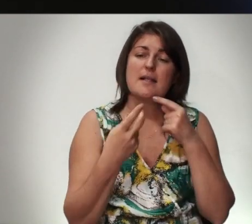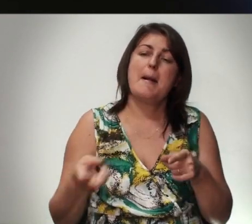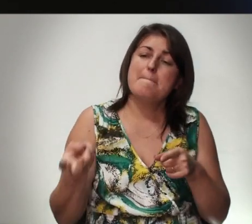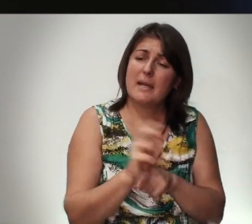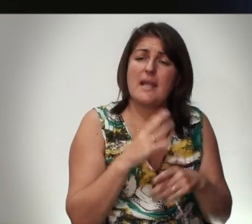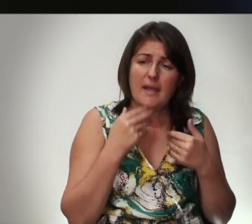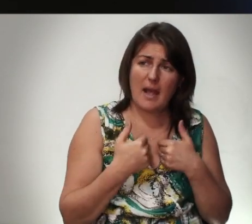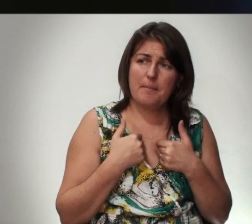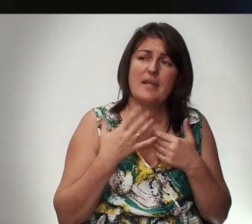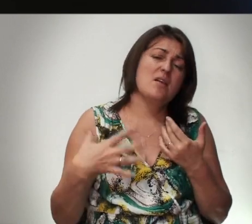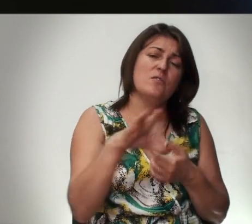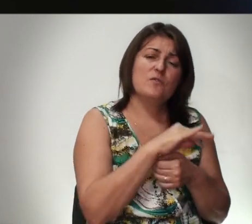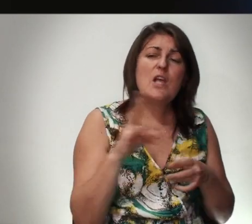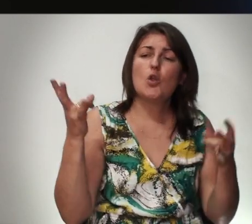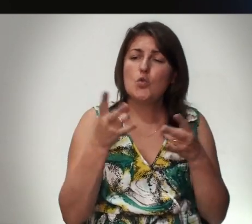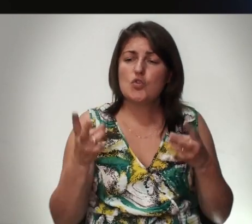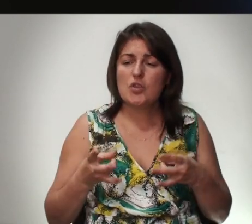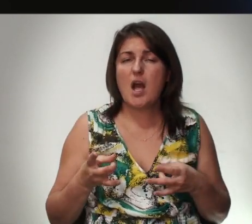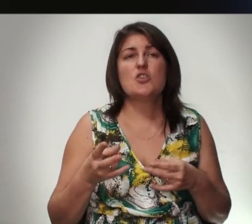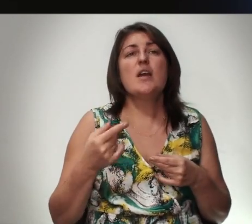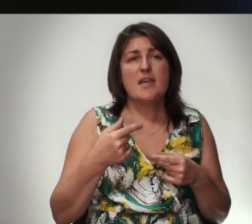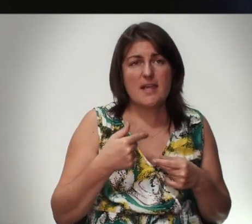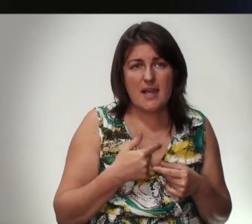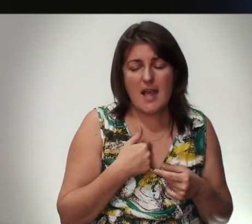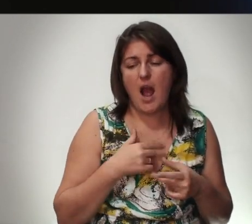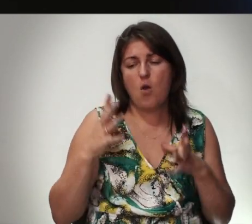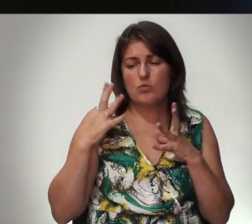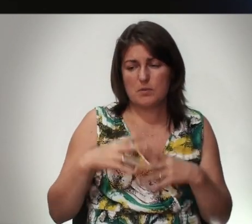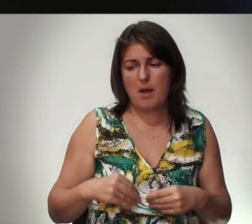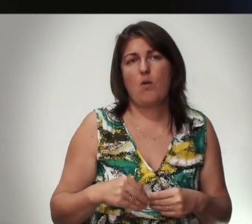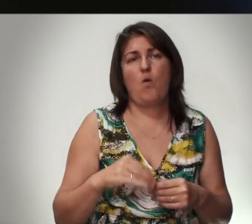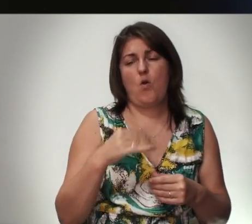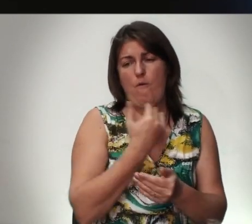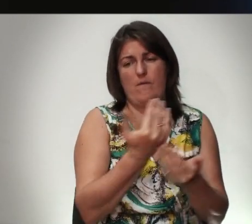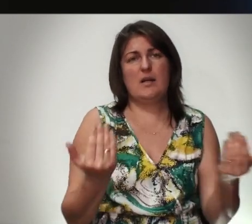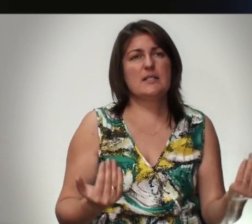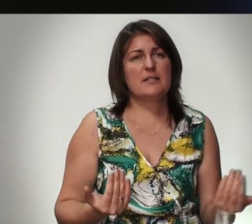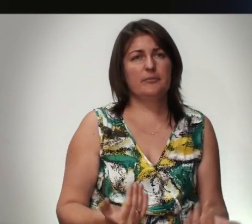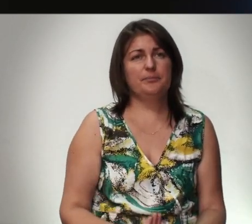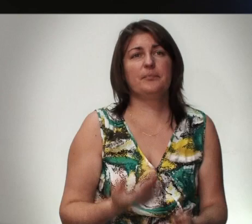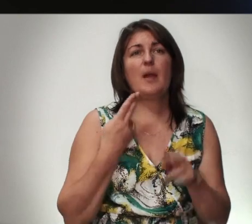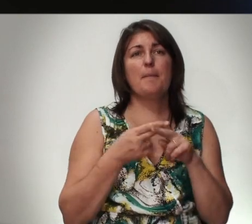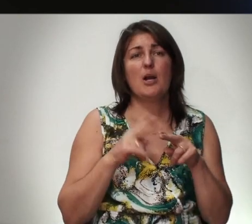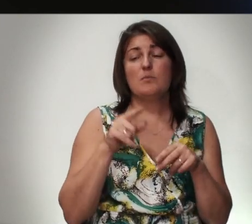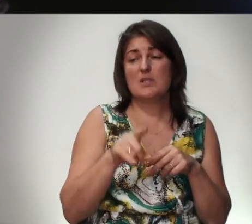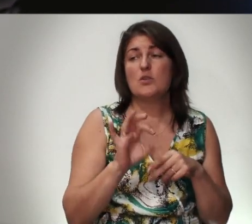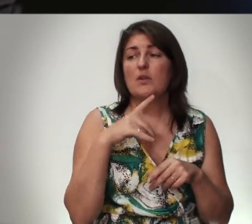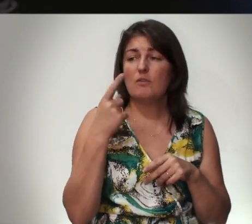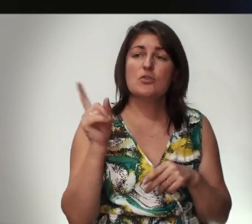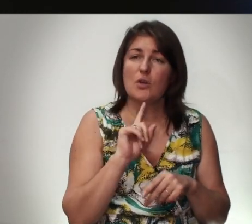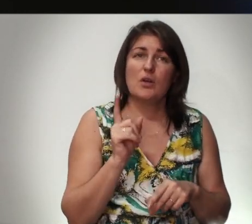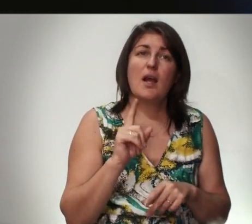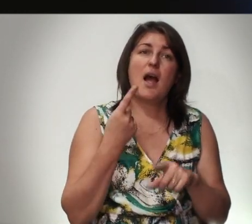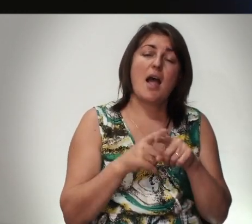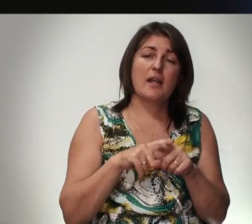Придите ко мне Все Труждающие Собремененные Я Успокою Вас Поэтому Здесь он говорит Что